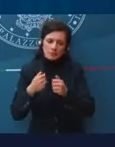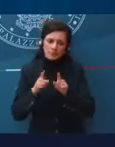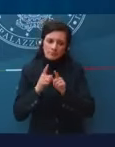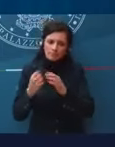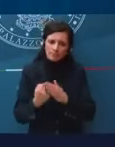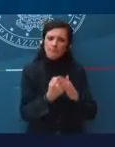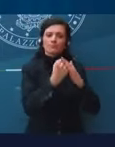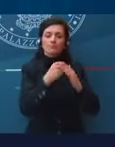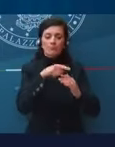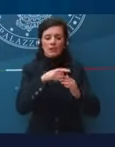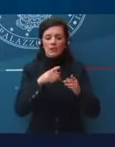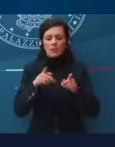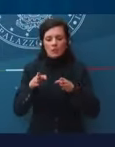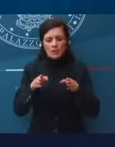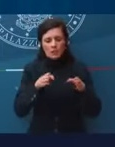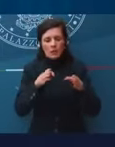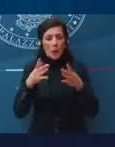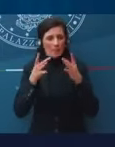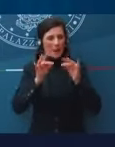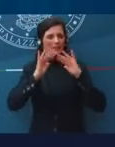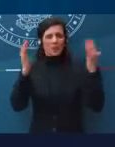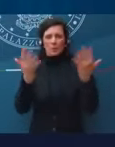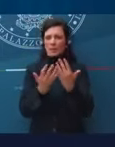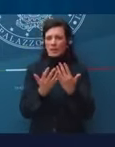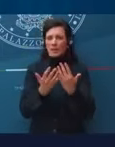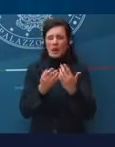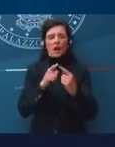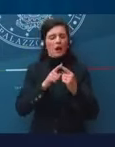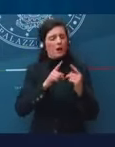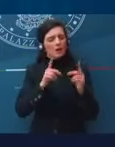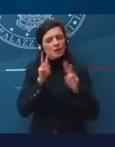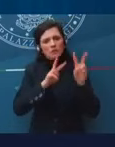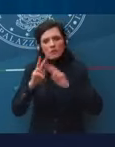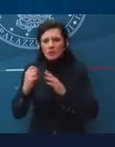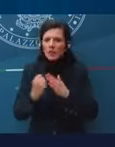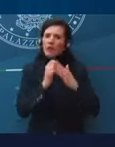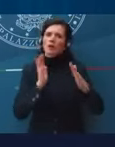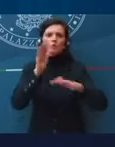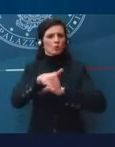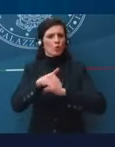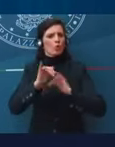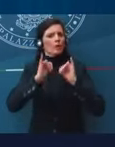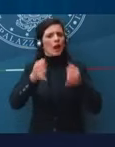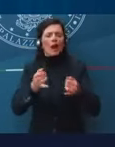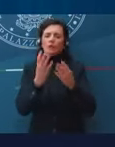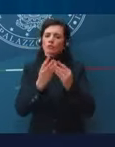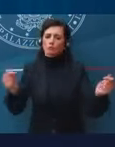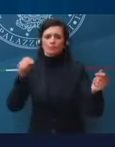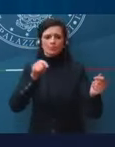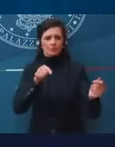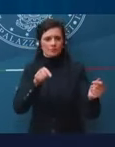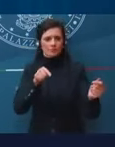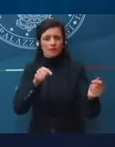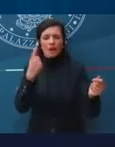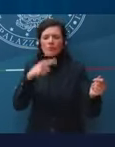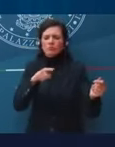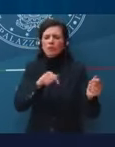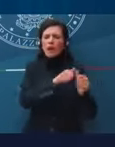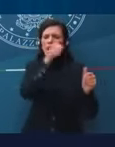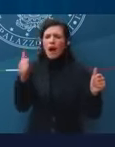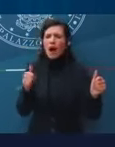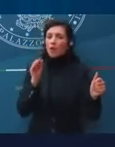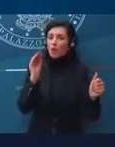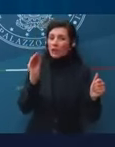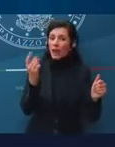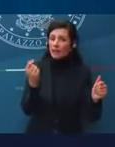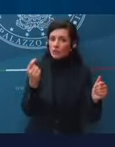dalla pandemia, nel percorso di uscita dalla recessione. Questo è un anno in cui non si chiedono soldi, si